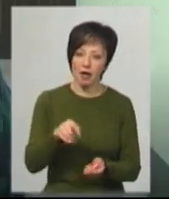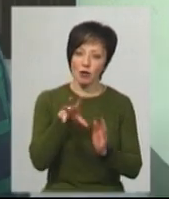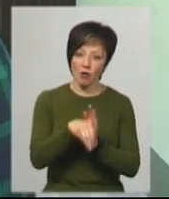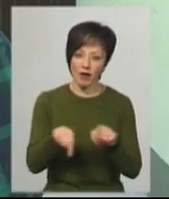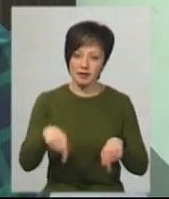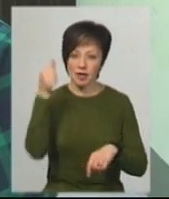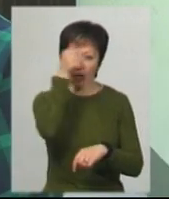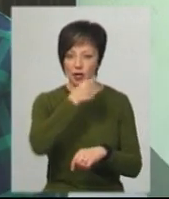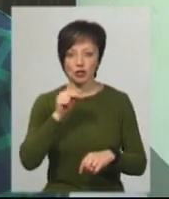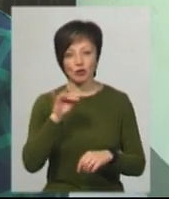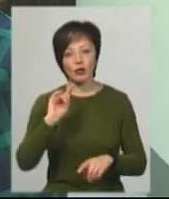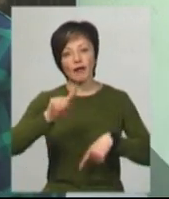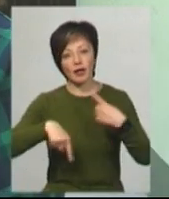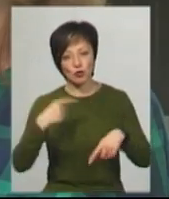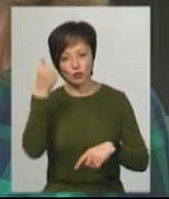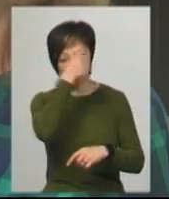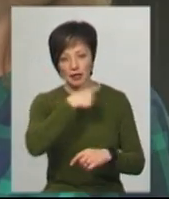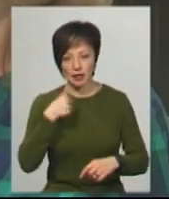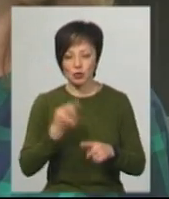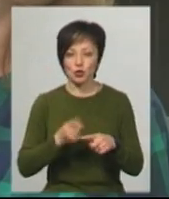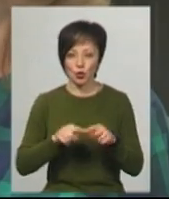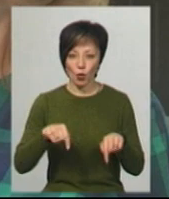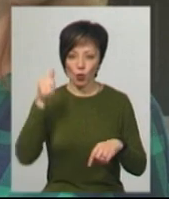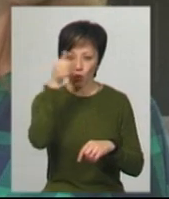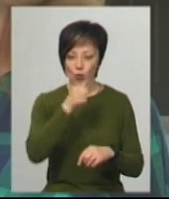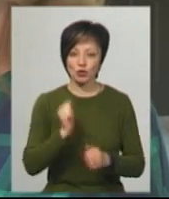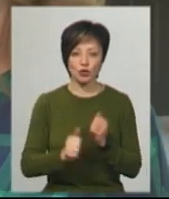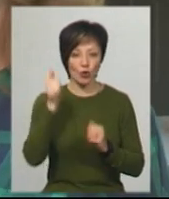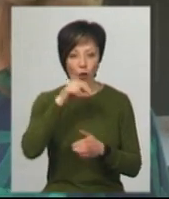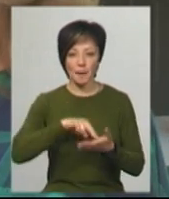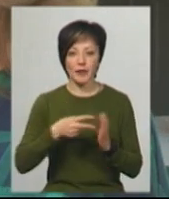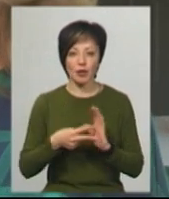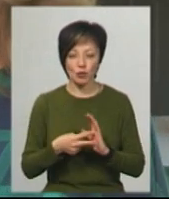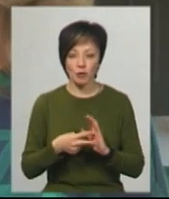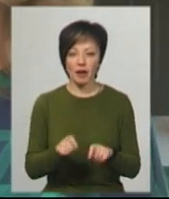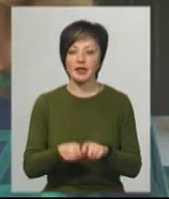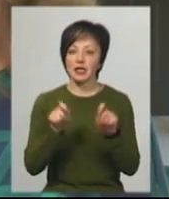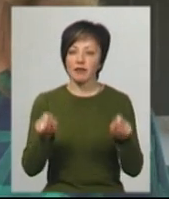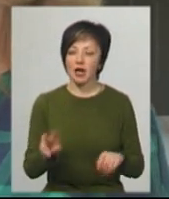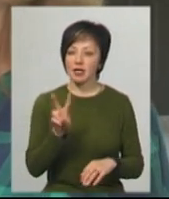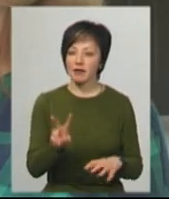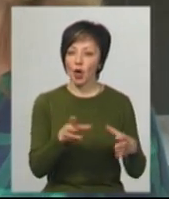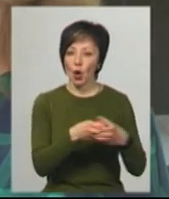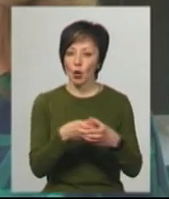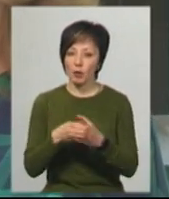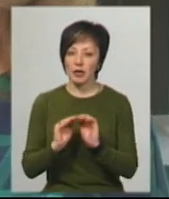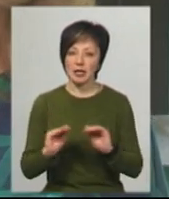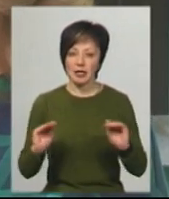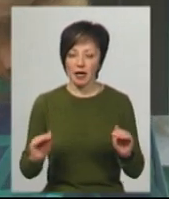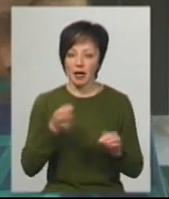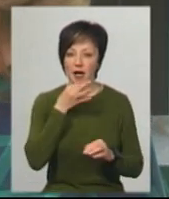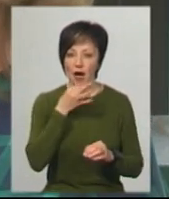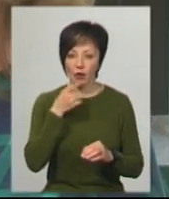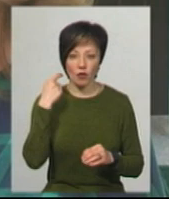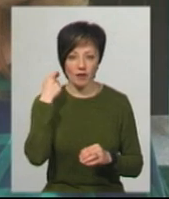навчальний рік, чи можливо на наступний навчальний рік. Цього року, як і щороку, ми плануємо відкривати дві групи для дітей групи